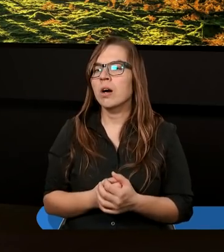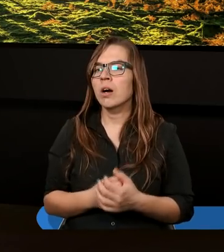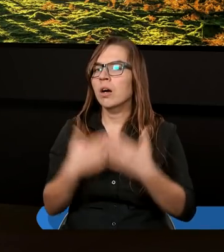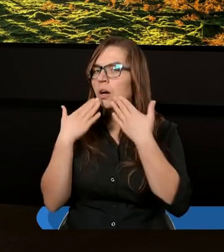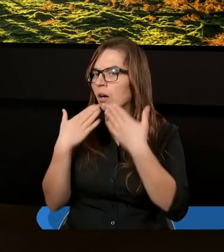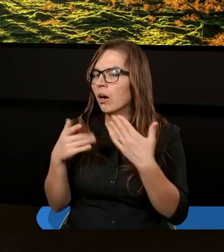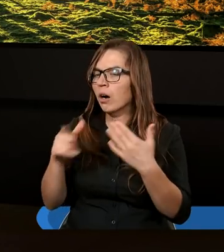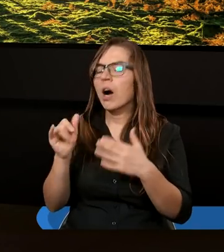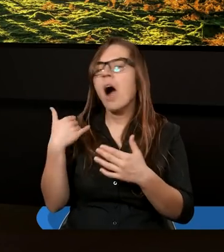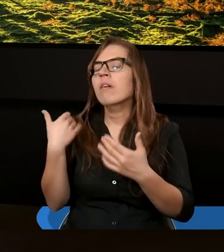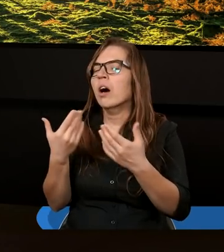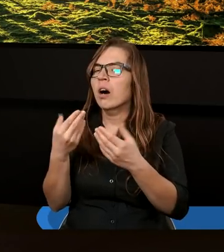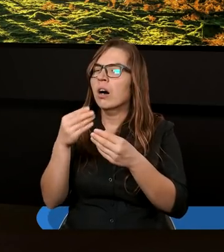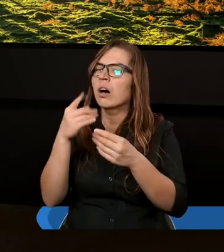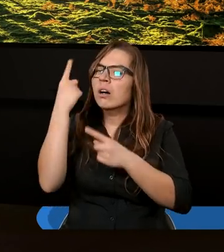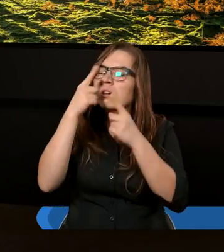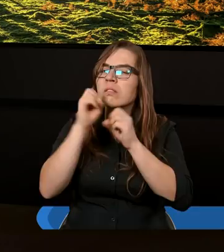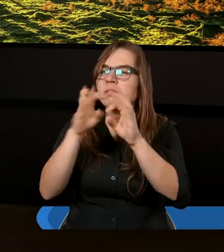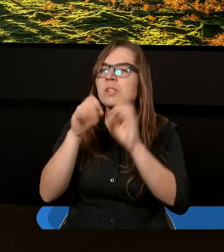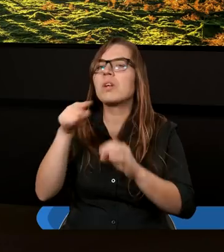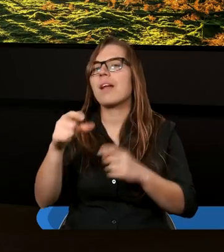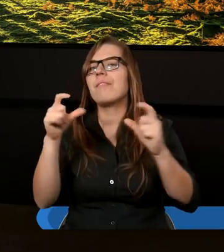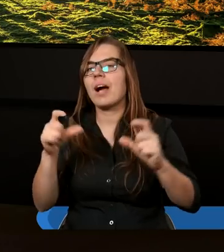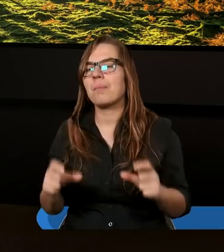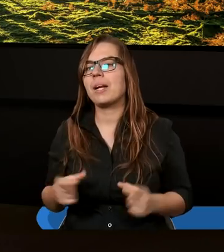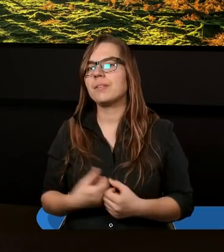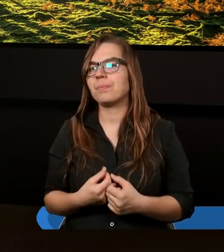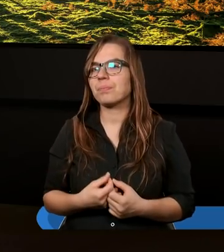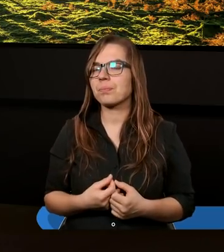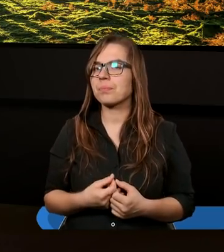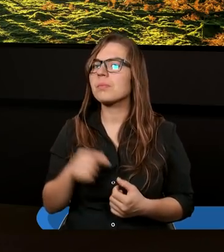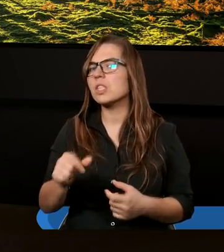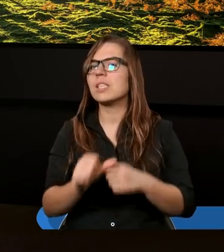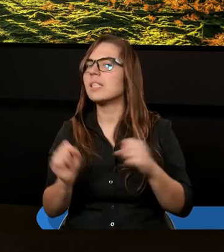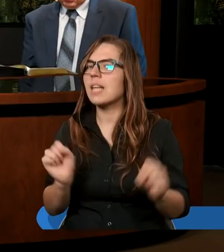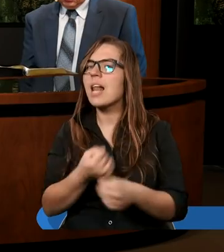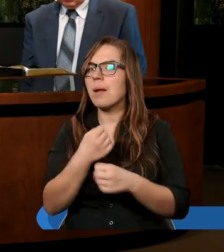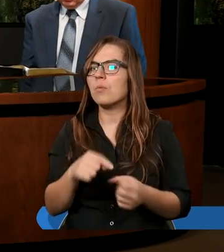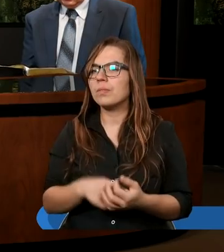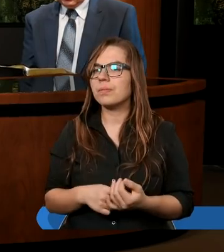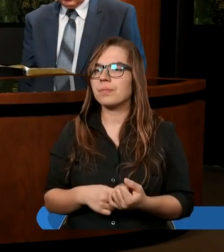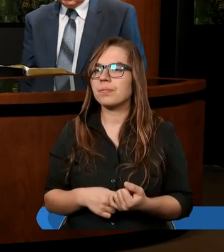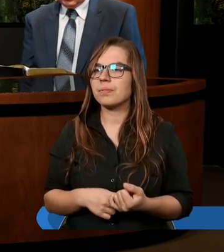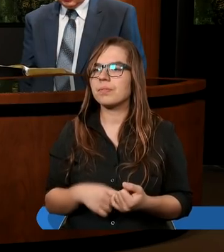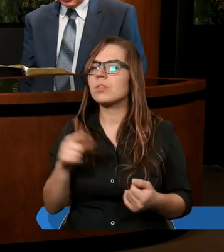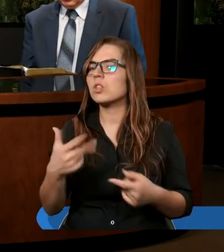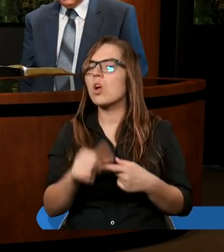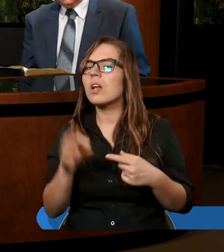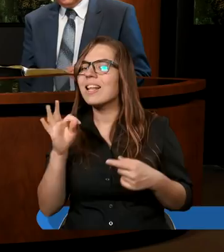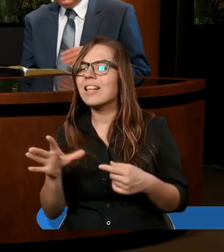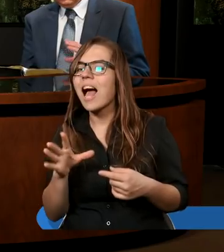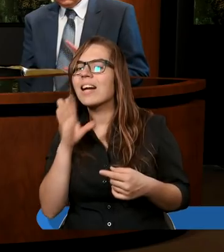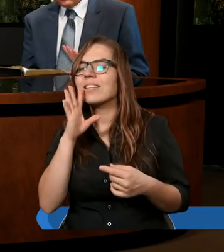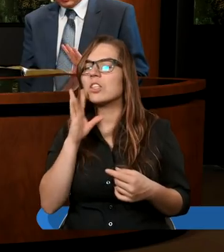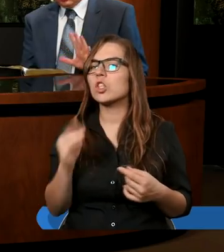Jakbyśmy skomentowali ten fragment, bo wydaje mi się, że jest naprawdę niesamowity. Moje zdanie jest takie, że